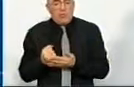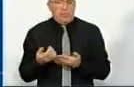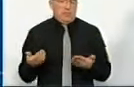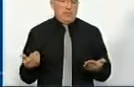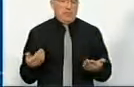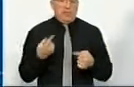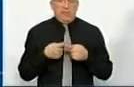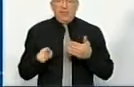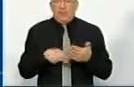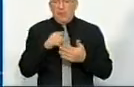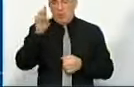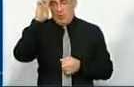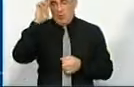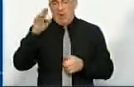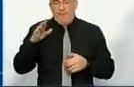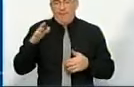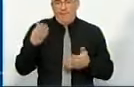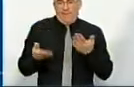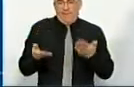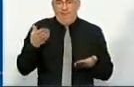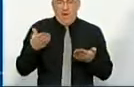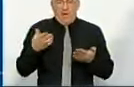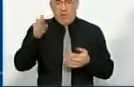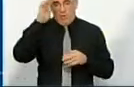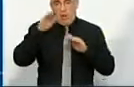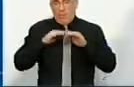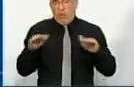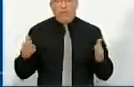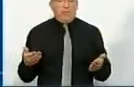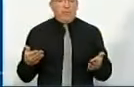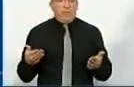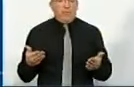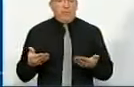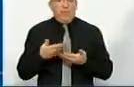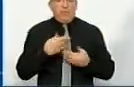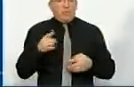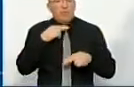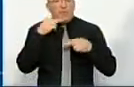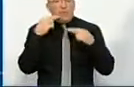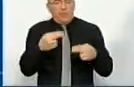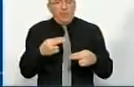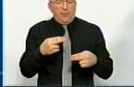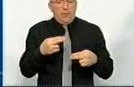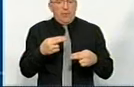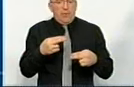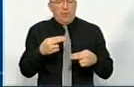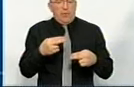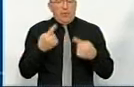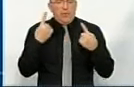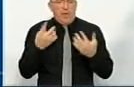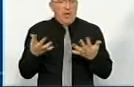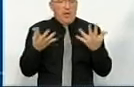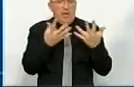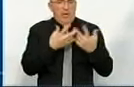тобто, і це питання державної ваги, державного рівня. Ми на що зверталися увагу? Є велика